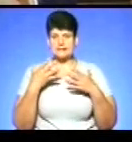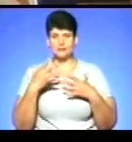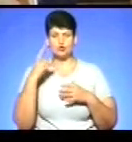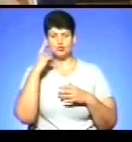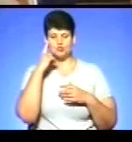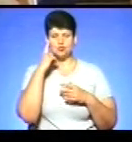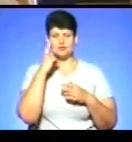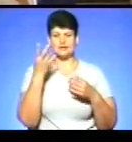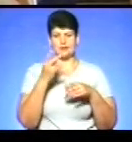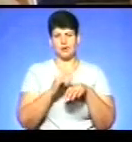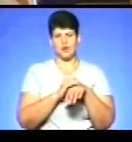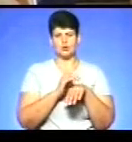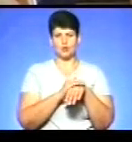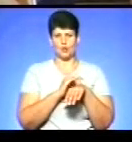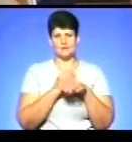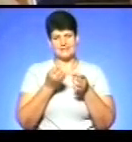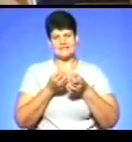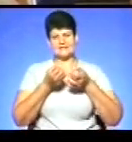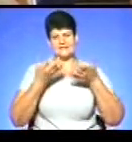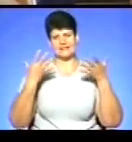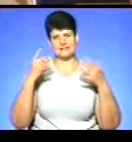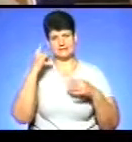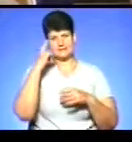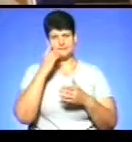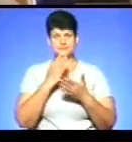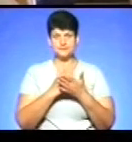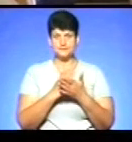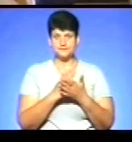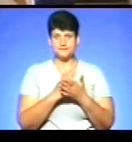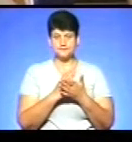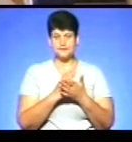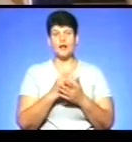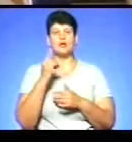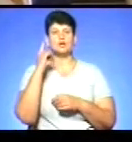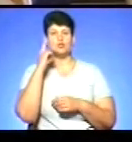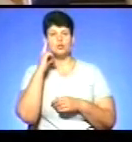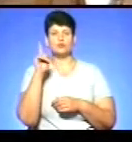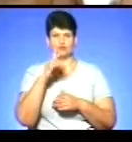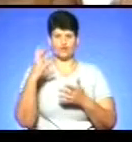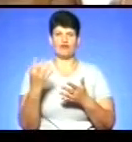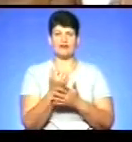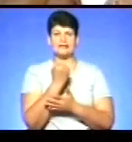потрібно добрі мати в світлі. Так, думаю, що вийде.